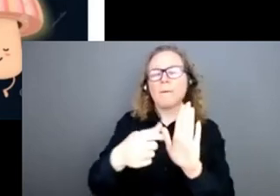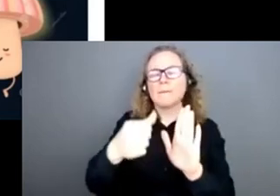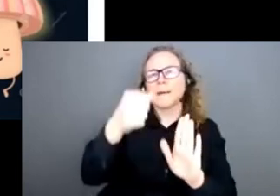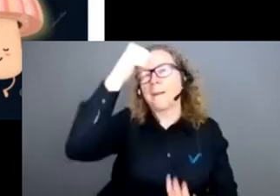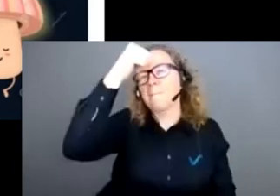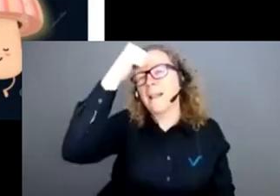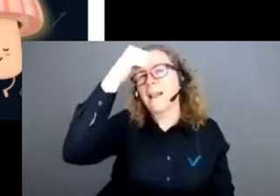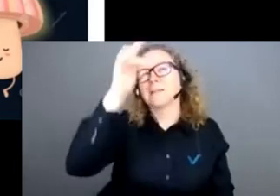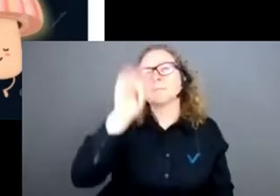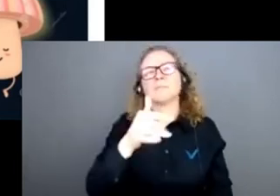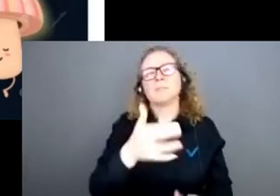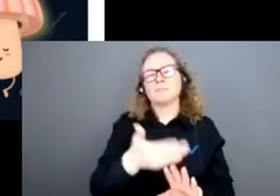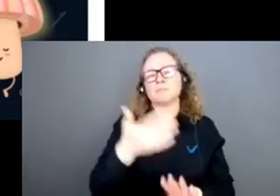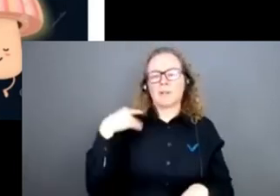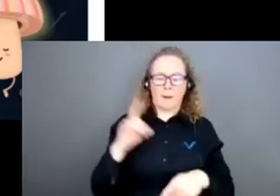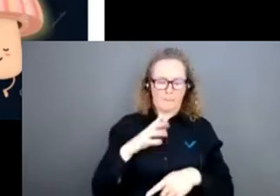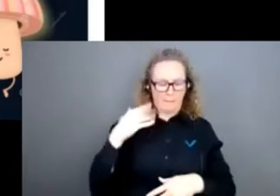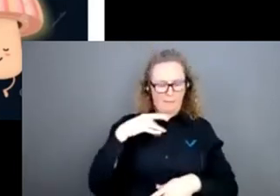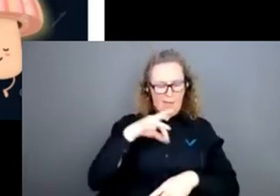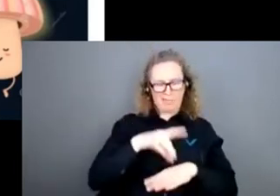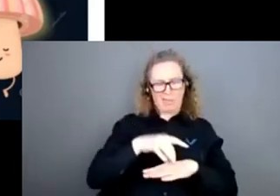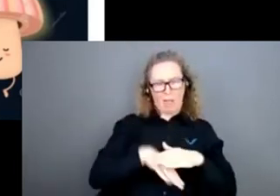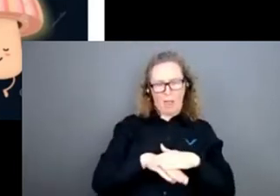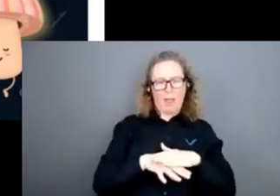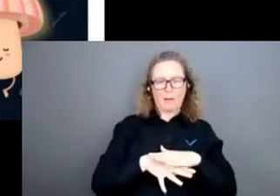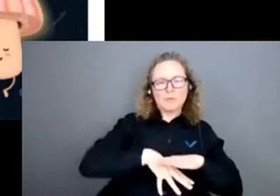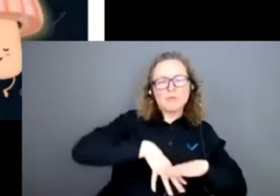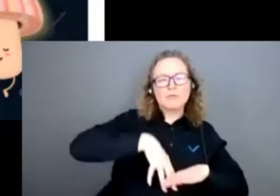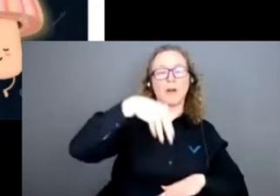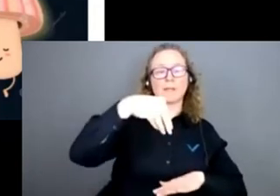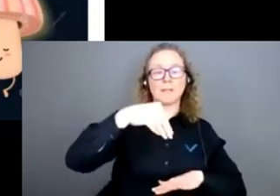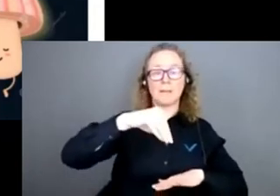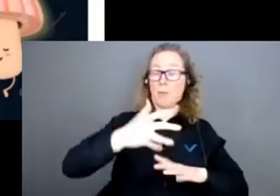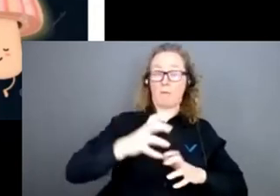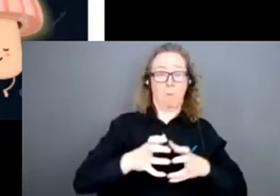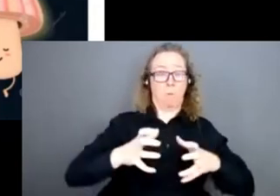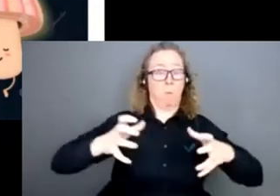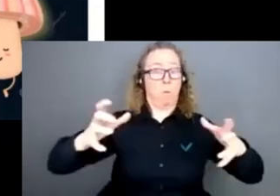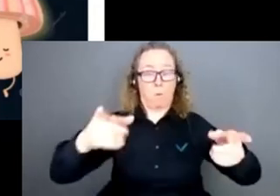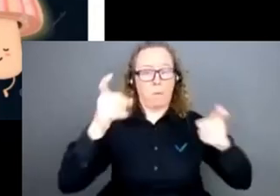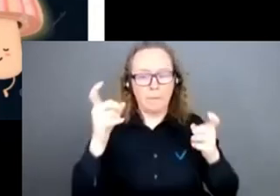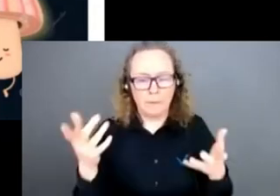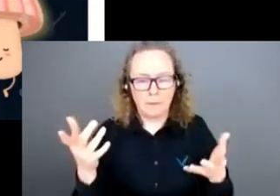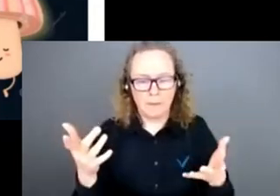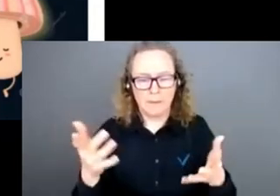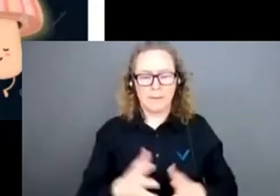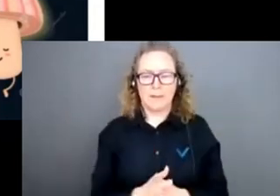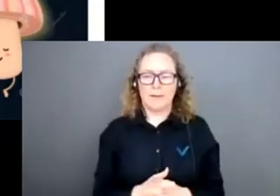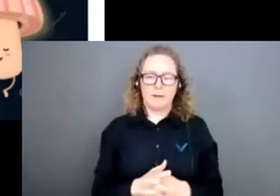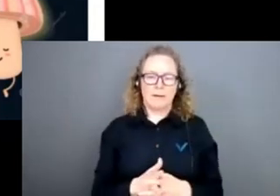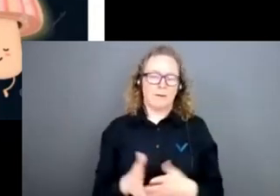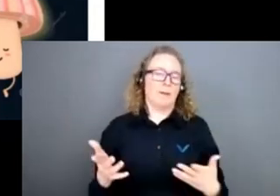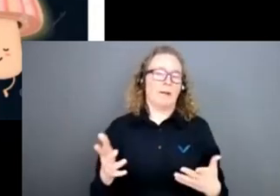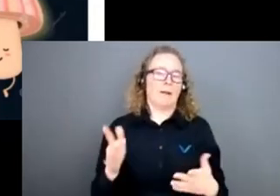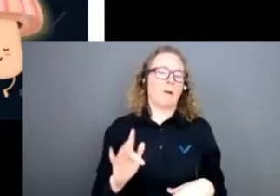qui est sorti de terre et qui a grandi en un rien de temps, puisque les